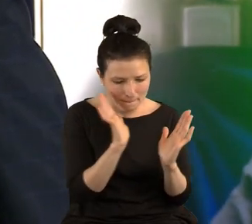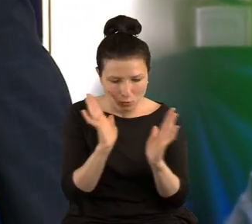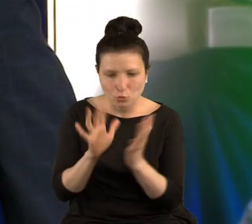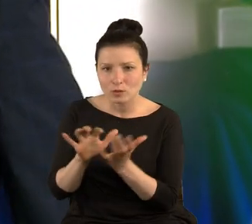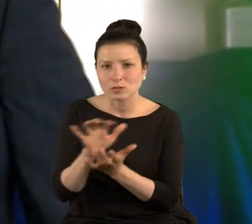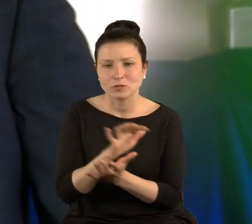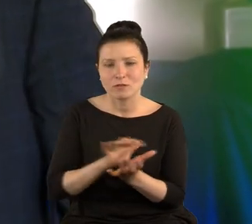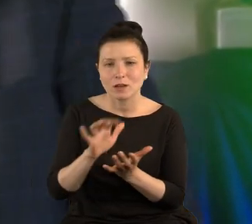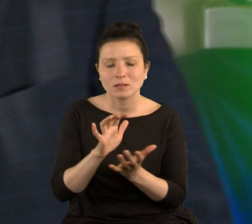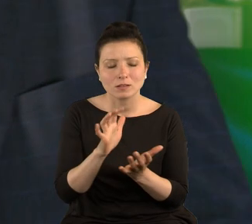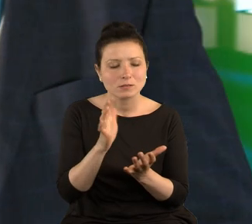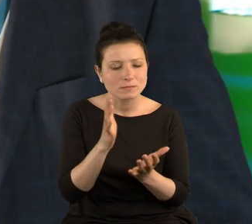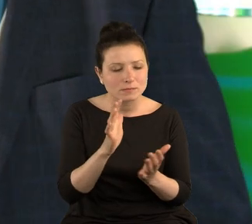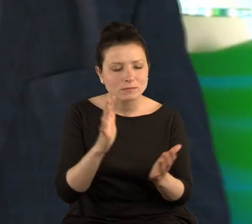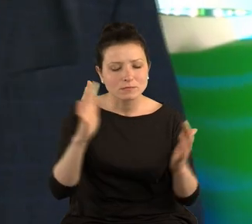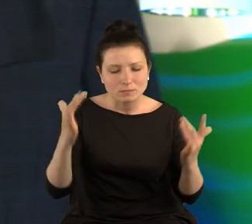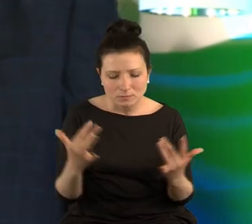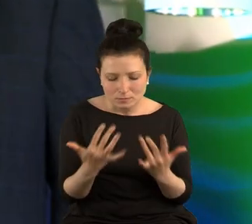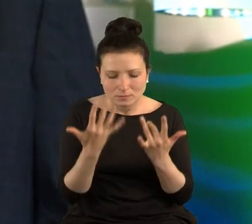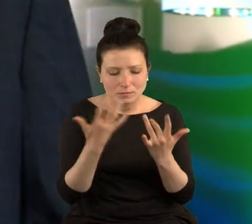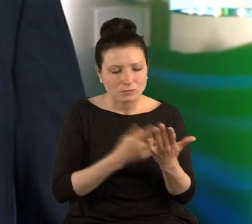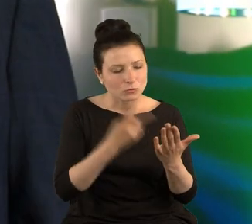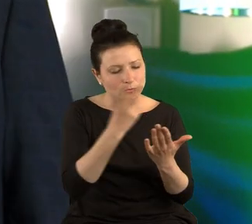tym opowiadaniem o świecie,